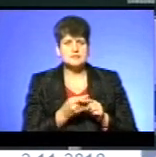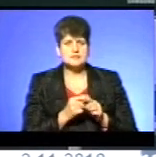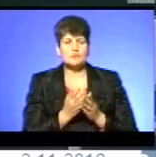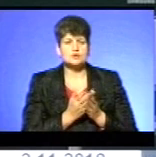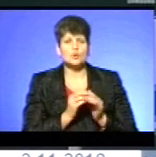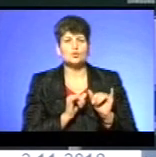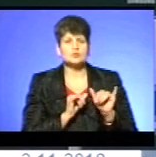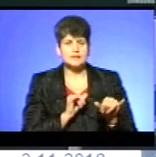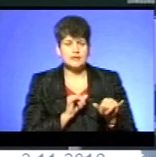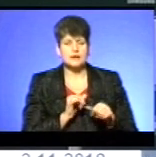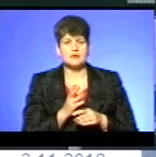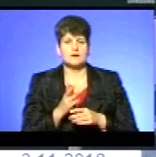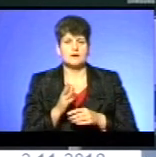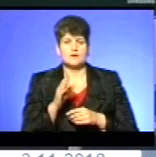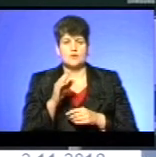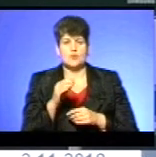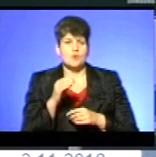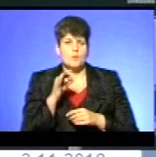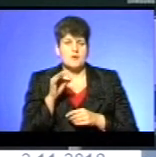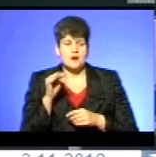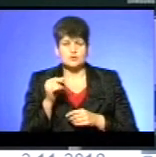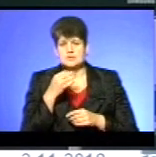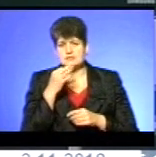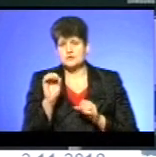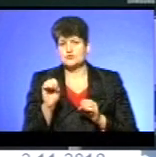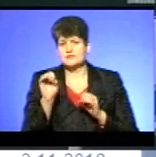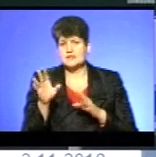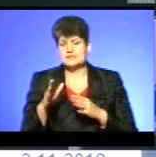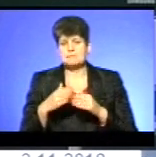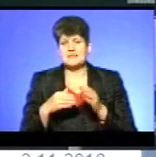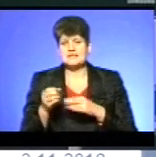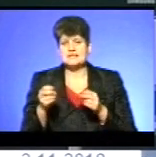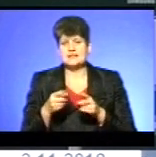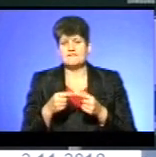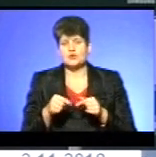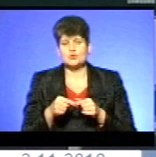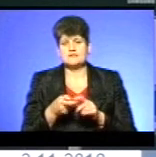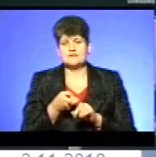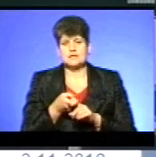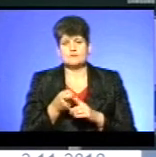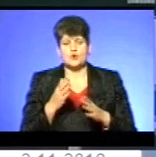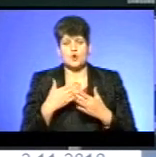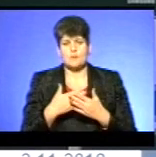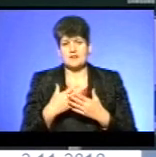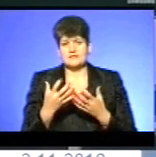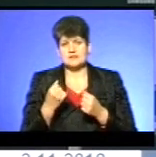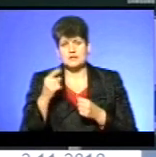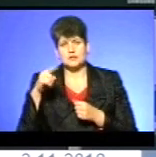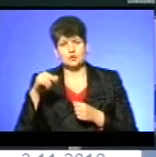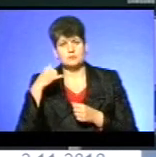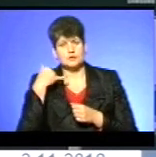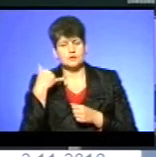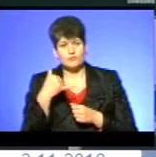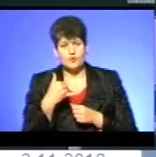у них. Оператор Олександра повідомила, що запитання передала спеціалістам відділу зв'язків з громадськістю. Також взяла контактний номер